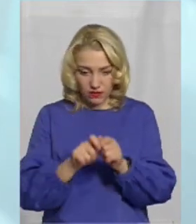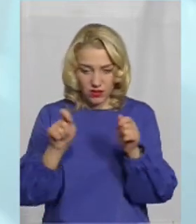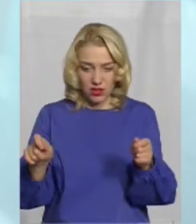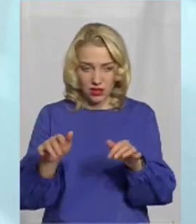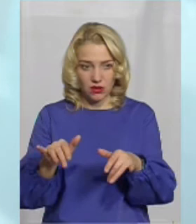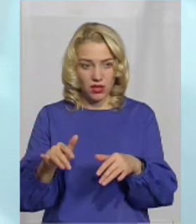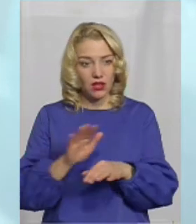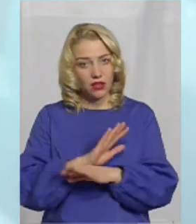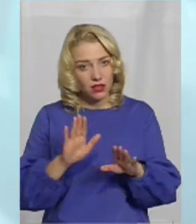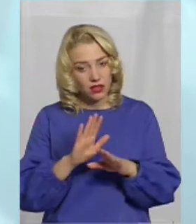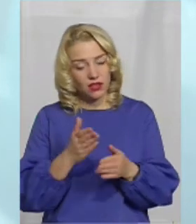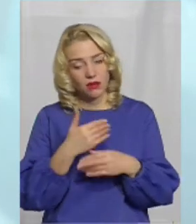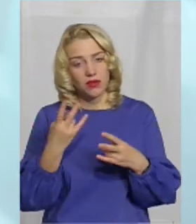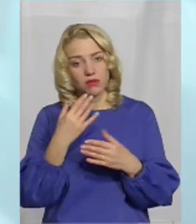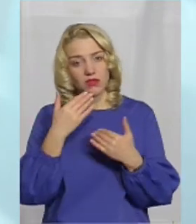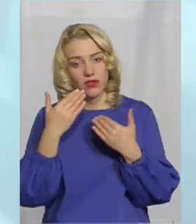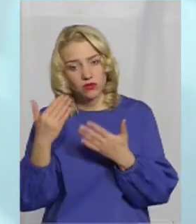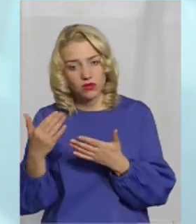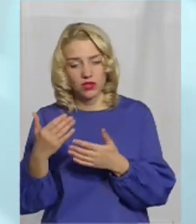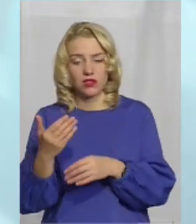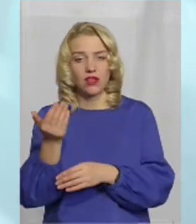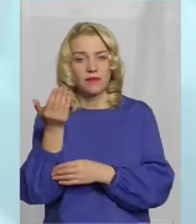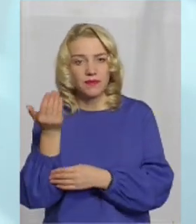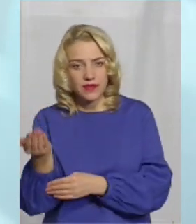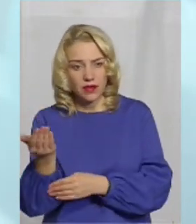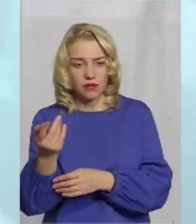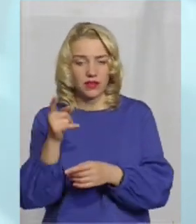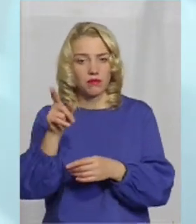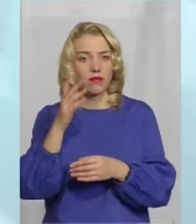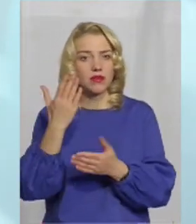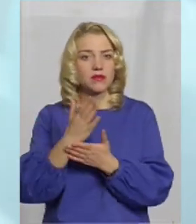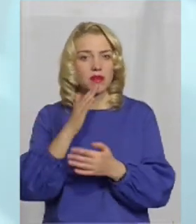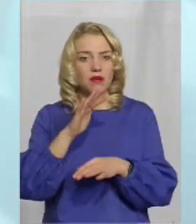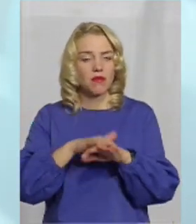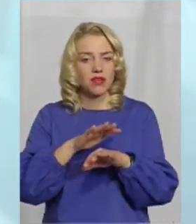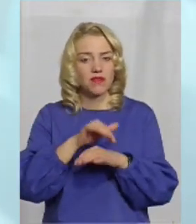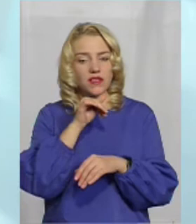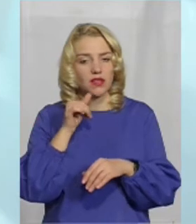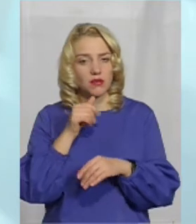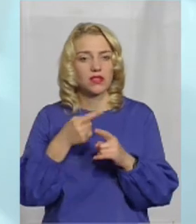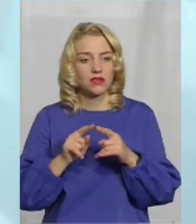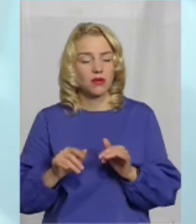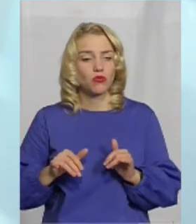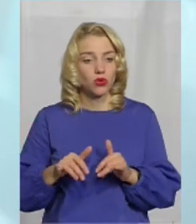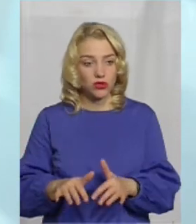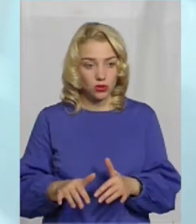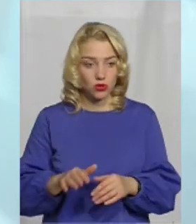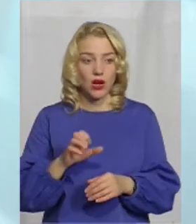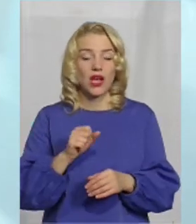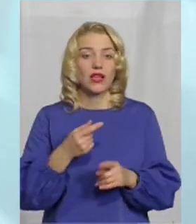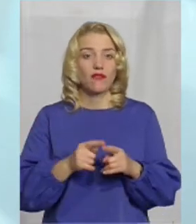і подивитися, а ми мусимо звертатися до банківської системи, там є банківська таємниця. Тобто, це певна процедура, яка теж,